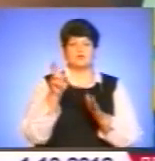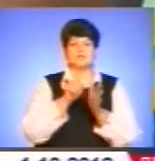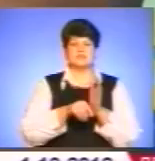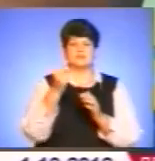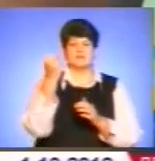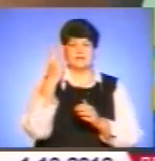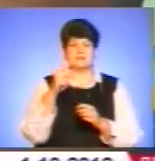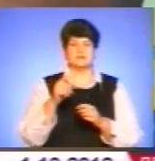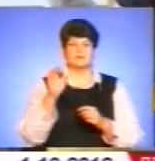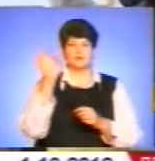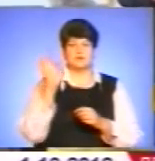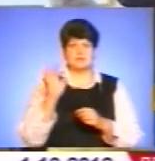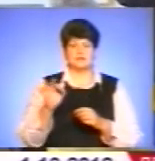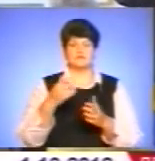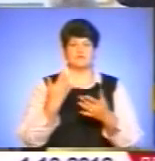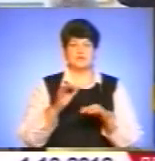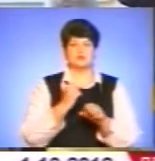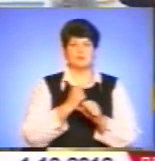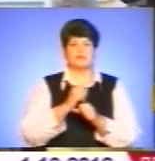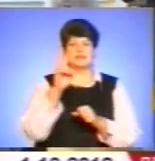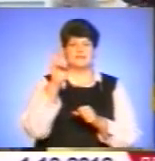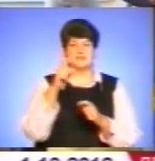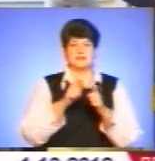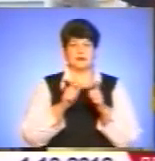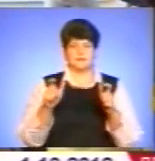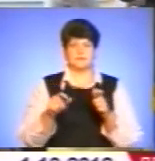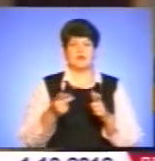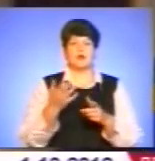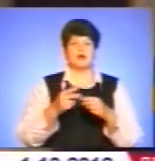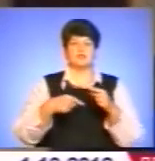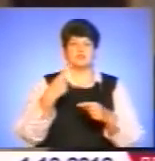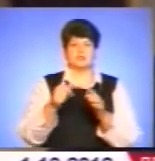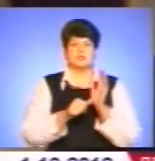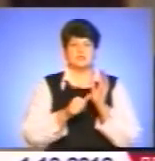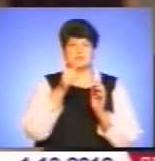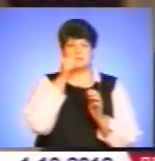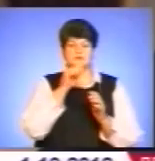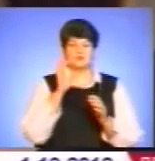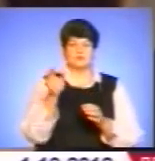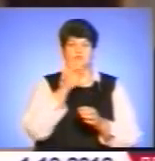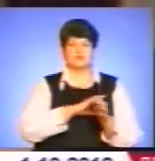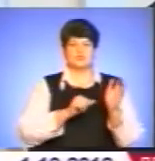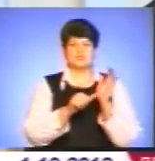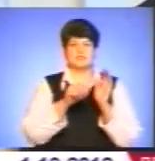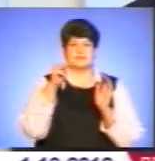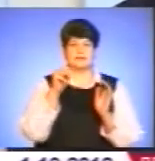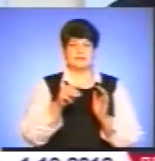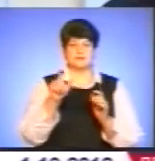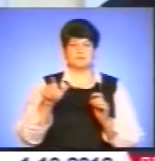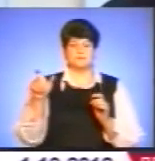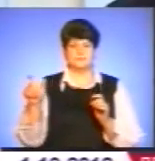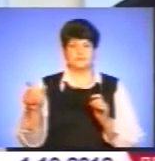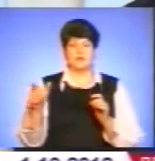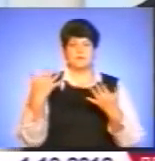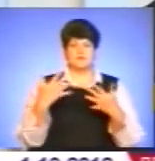200 соціальних карток. Через кілька місяців ними користуватиметься понад 6 тисяч мазозабезпечених краян. Ми вже співпрацюємо в проєкті